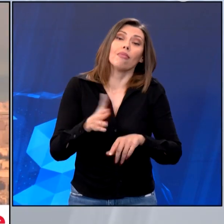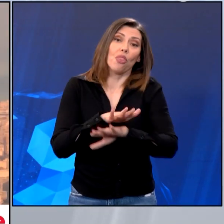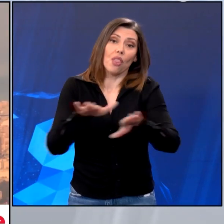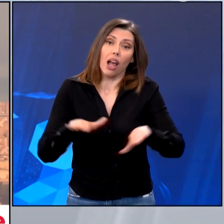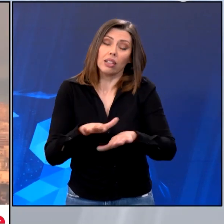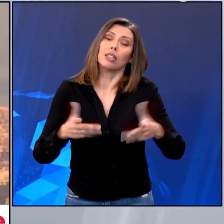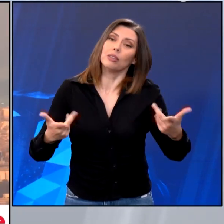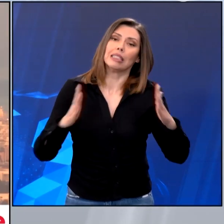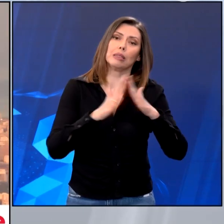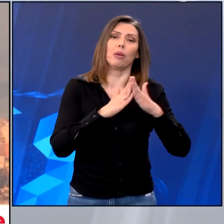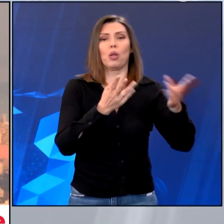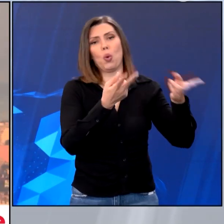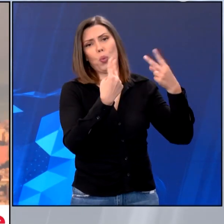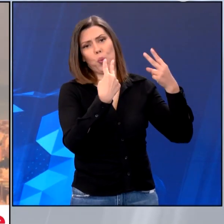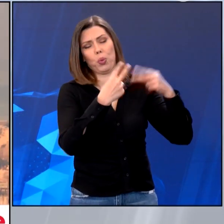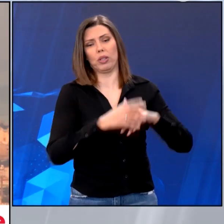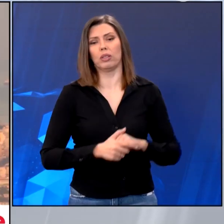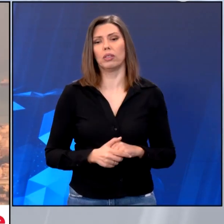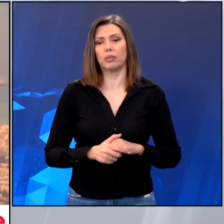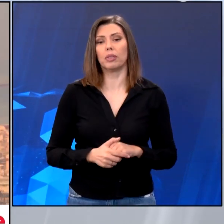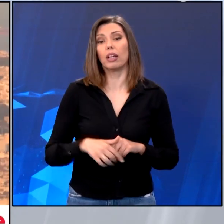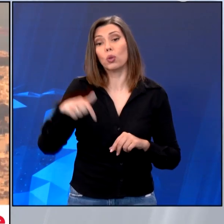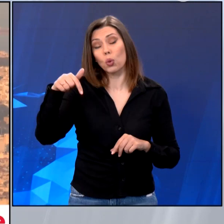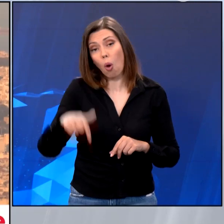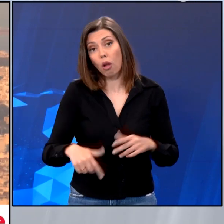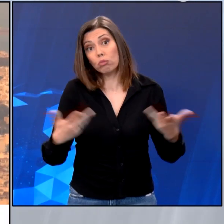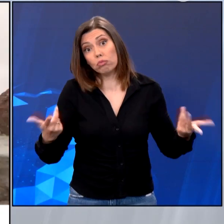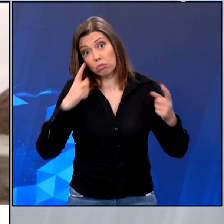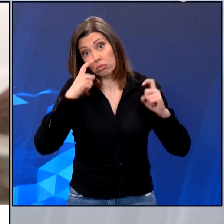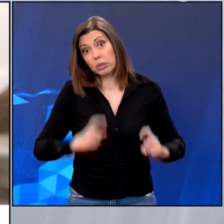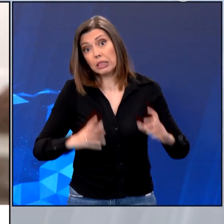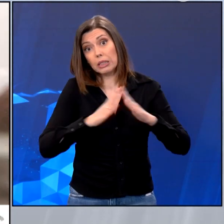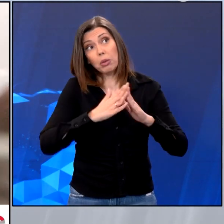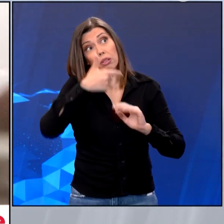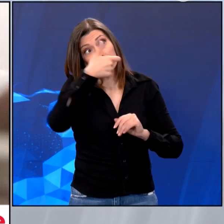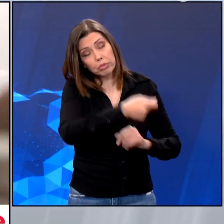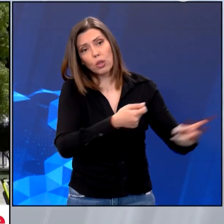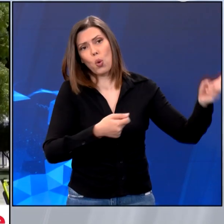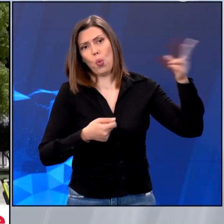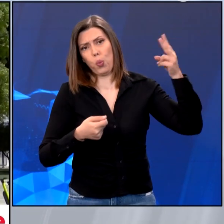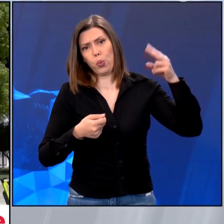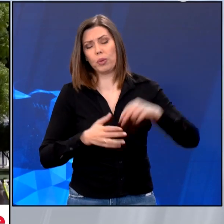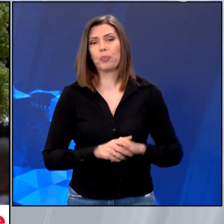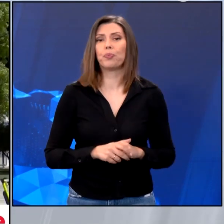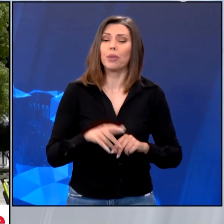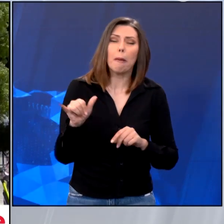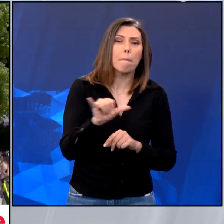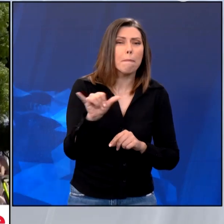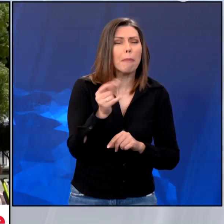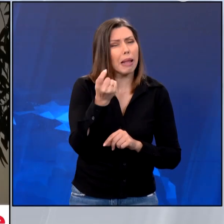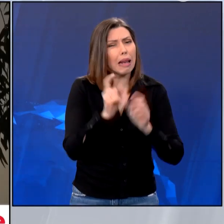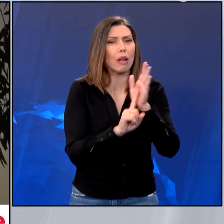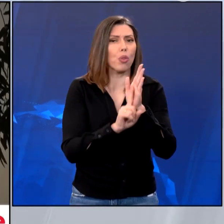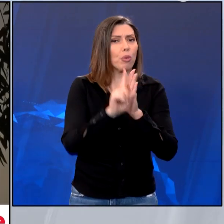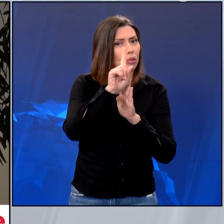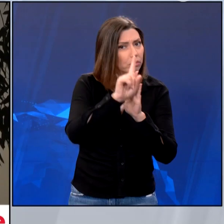δροσιά του κλιματιστικού. Ειδικά τώρα με τις ψηλές θερμοκρασίες είναι πάρα πολύ απαραίτητο. Από πέμπτη και έπειτα θα υποχωρήσει κάπως ο Ιδράργυρος και η